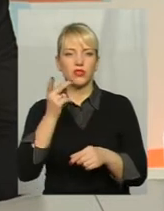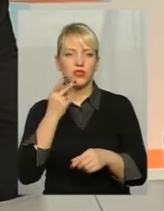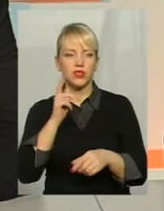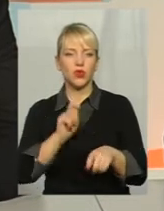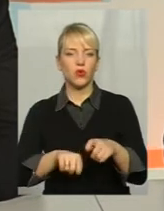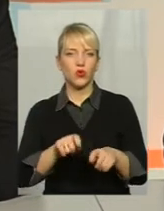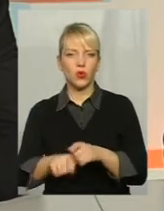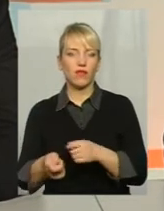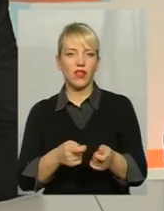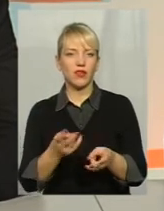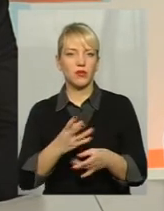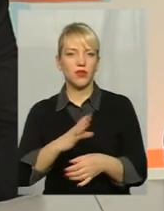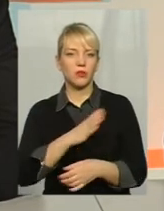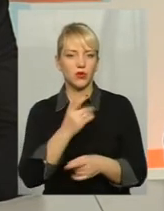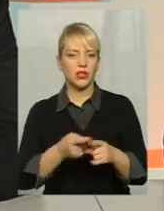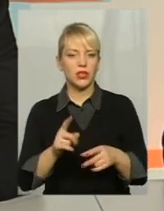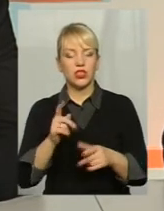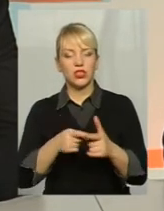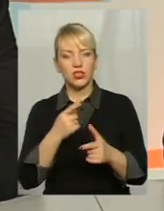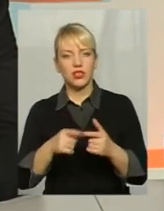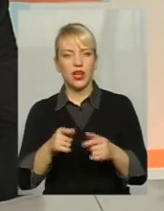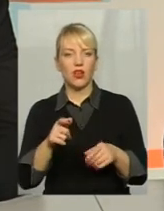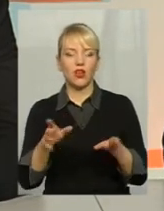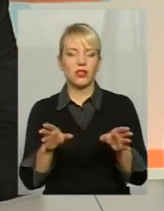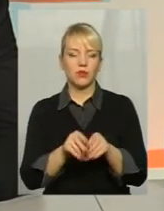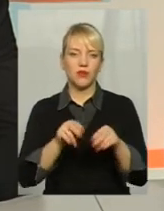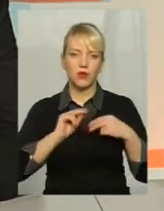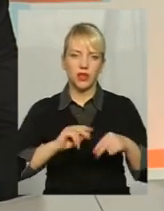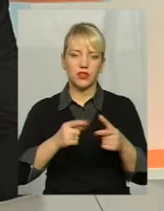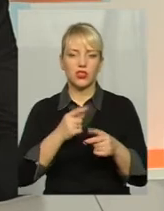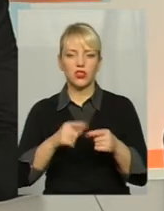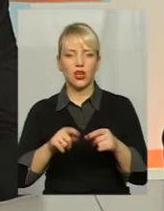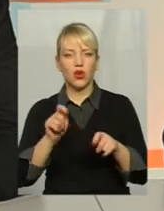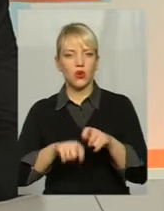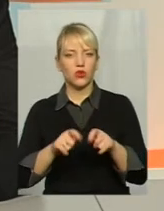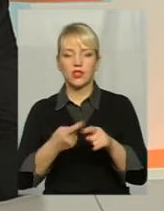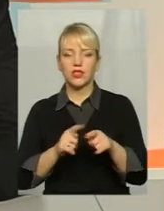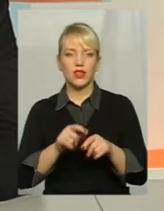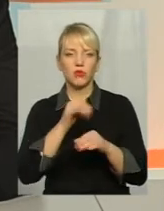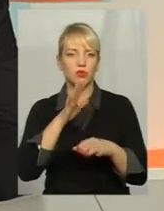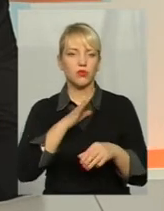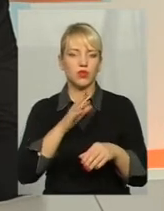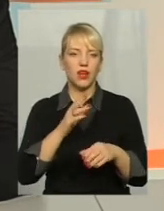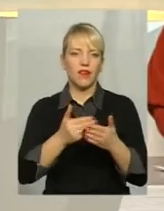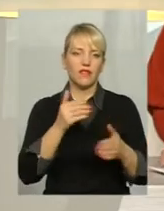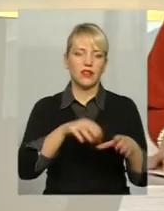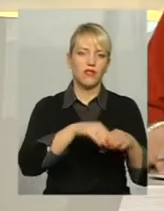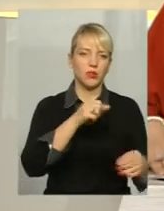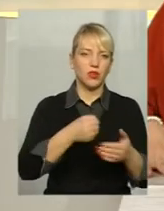має бути Чи це контроль, чи це співпраця Але воно не має бути від виборів до виборів Власне, про ЦНАП